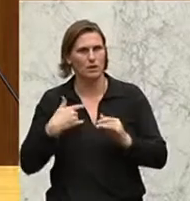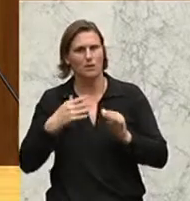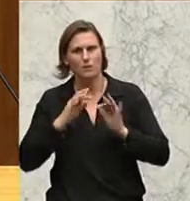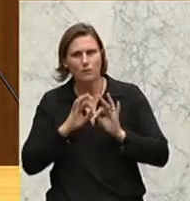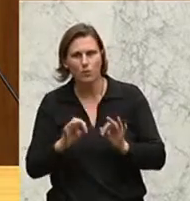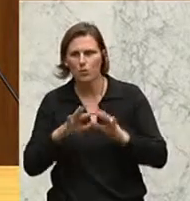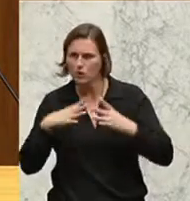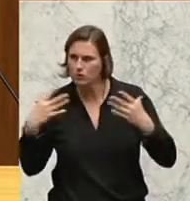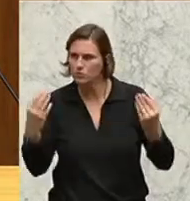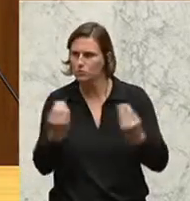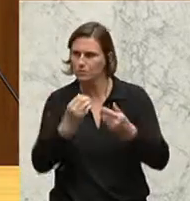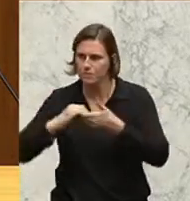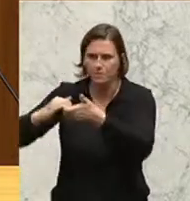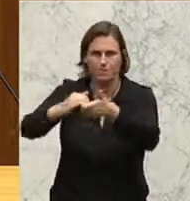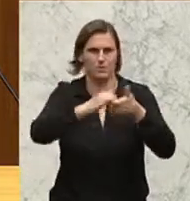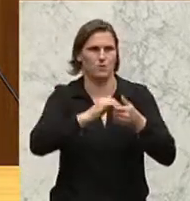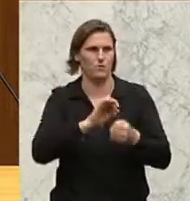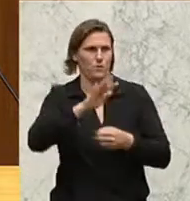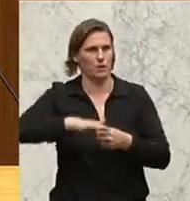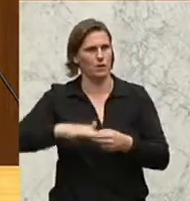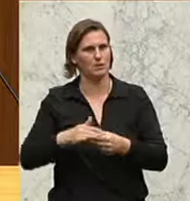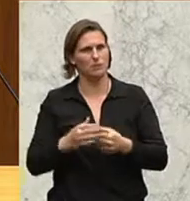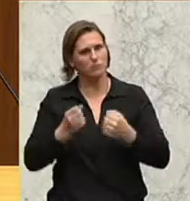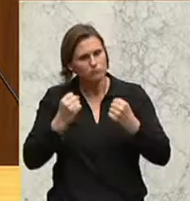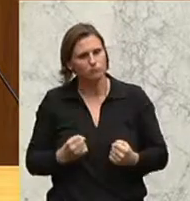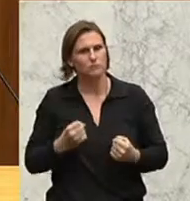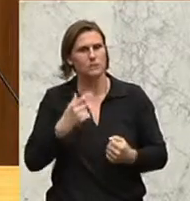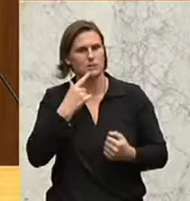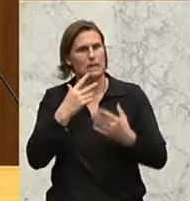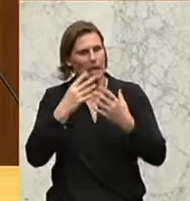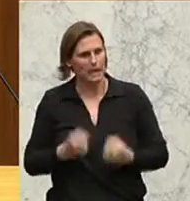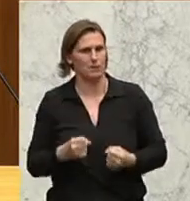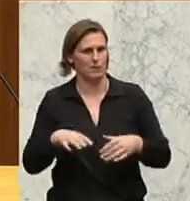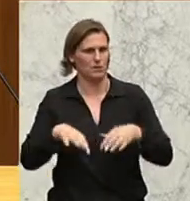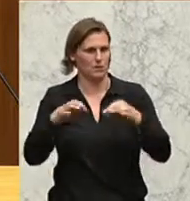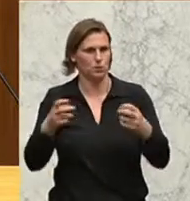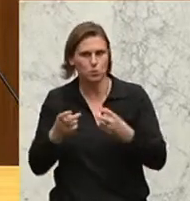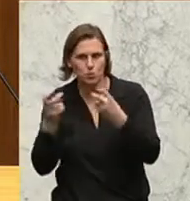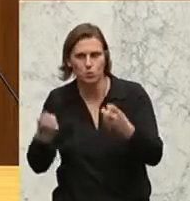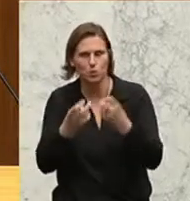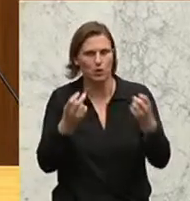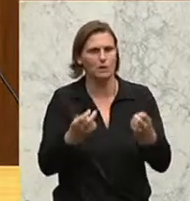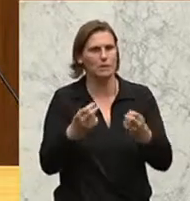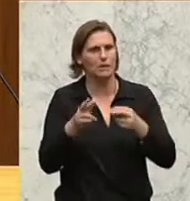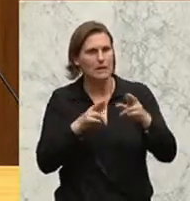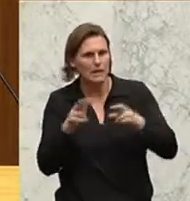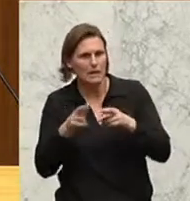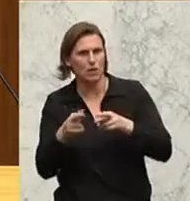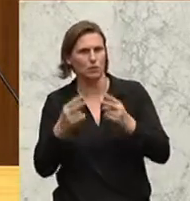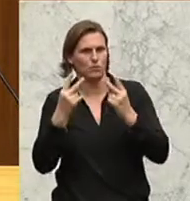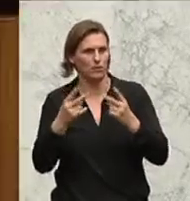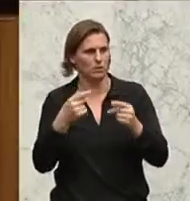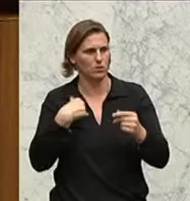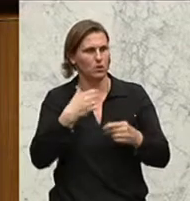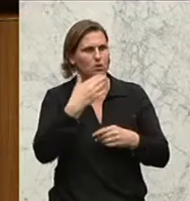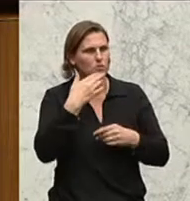gemeinsam für unsere Kinder uns hier zusammenreißen und gemeinsam zu Ergebnissen kommen. Und für die Regierung ist das ein ganz wichtiger Parameter. Und danke,